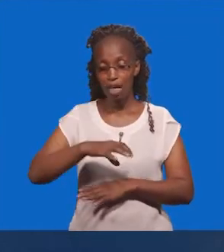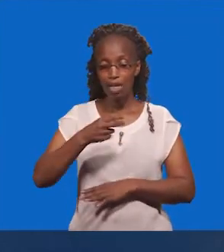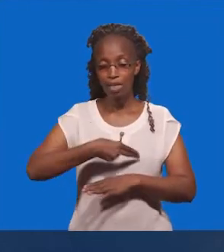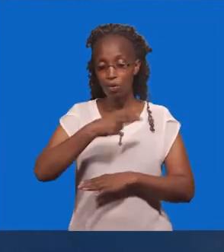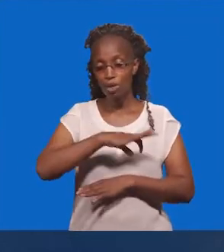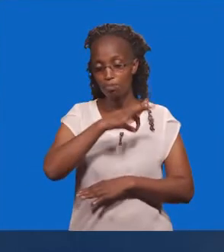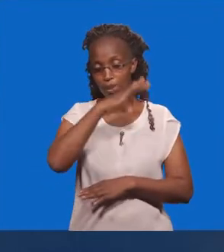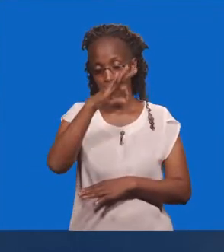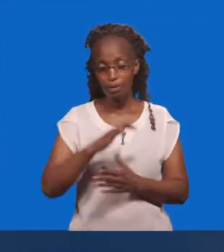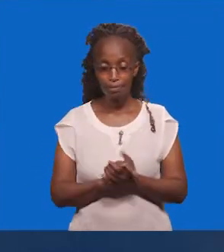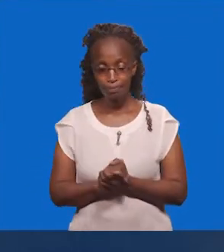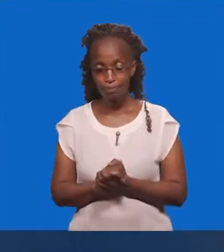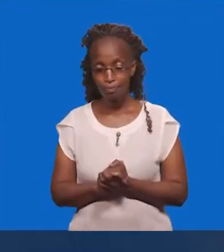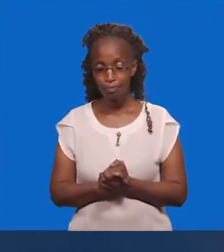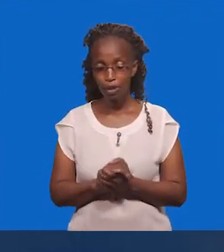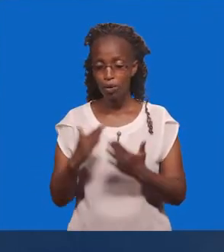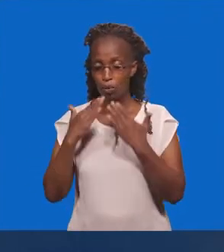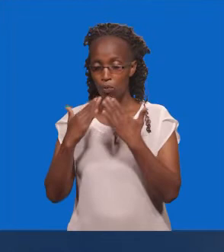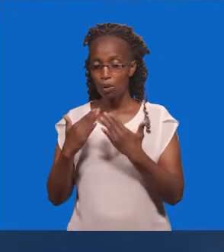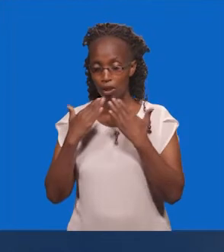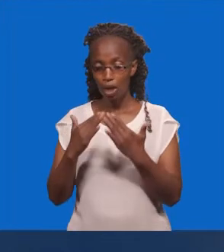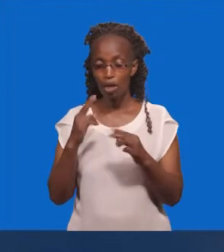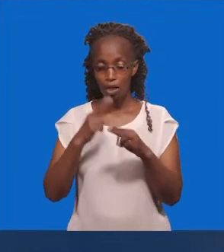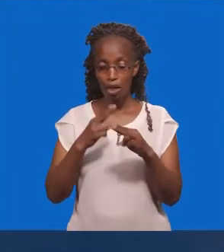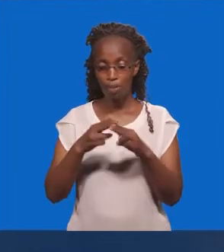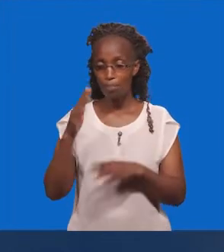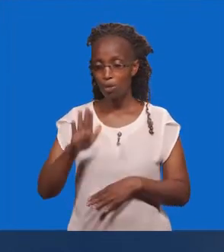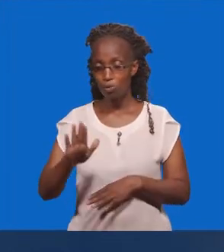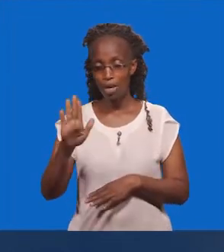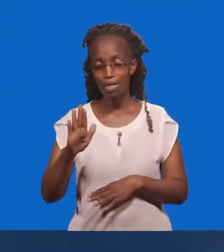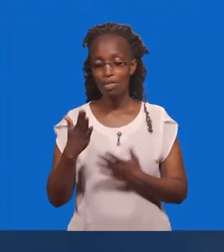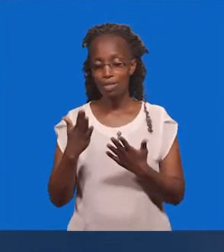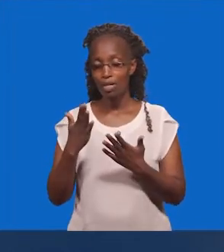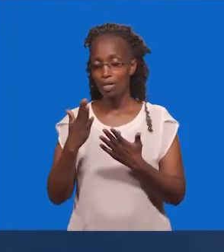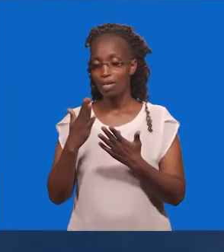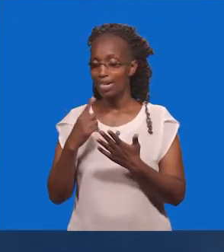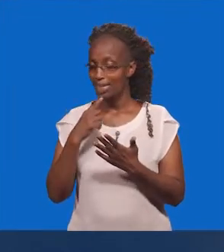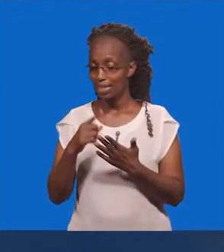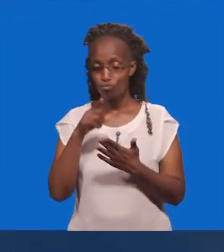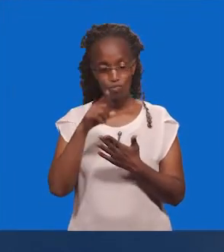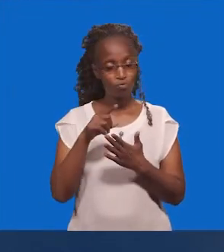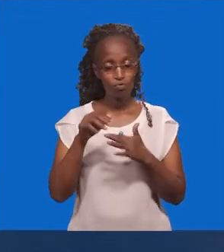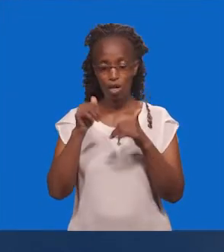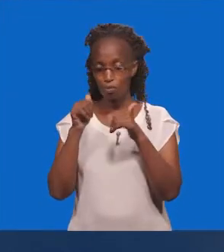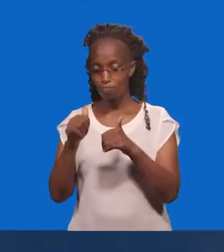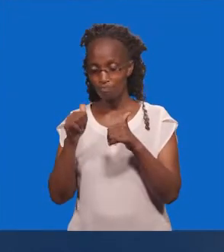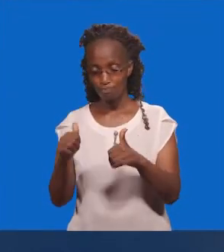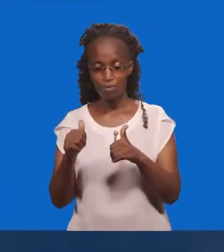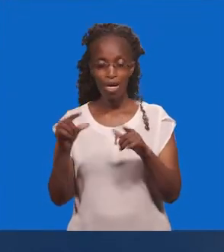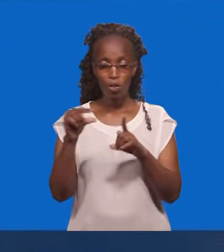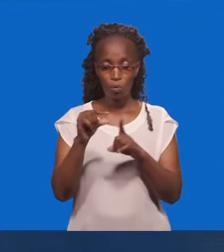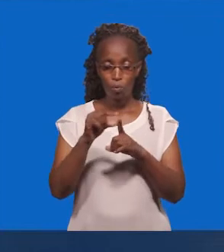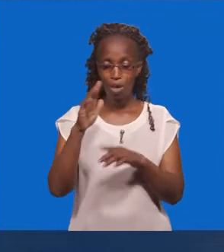Takatifu Tunali Shukuru Jinalako Nakusema Unastahili Nenolako